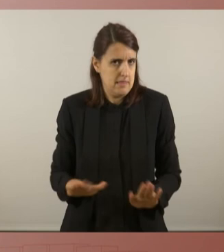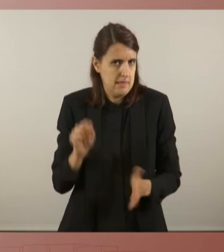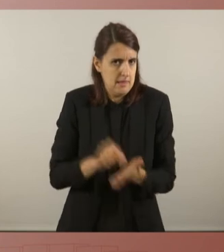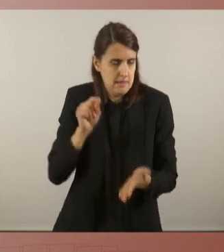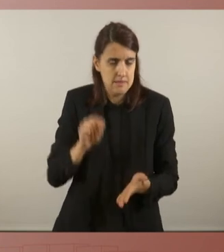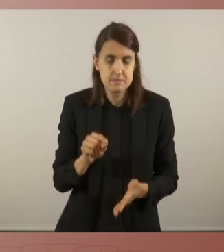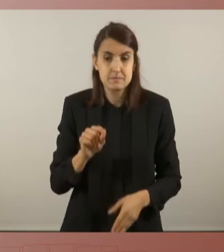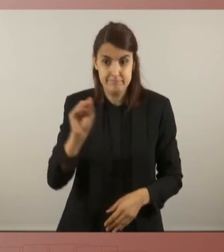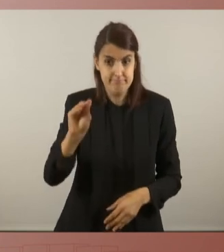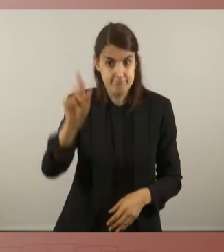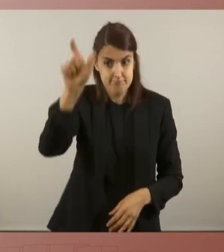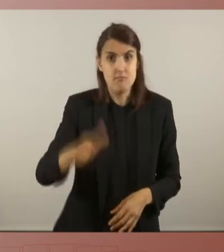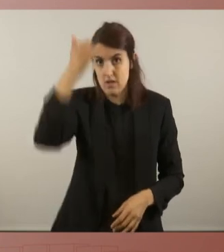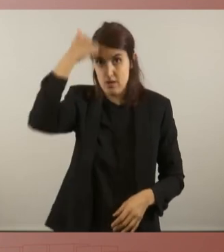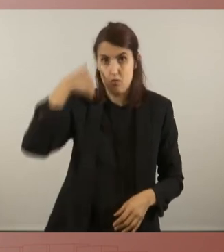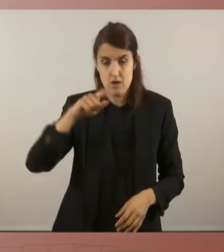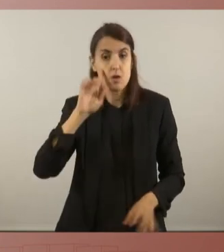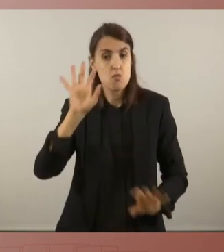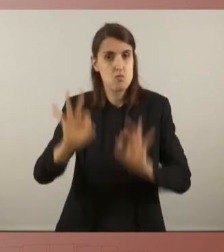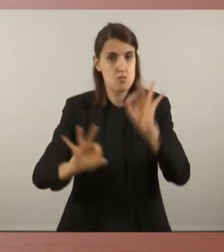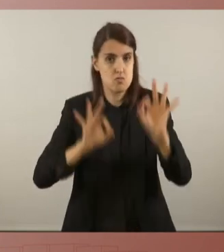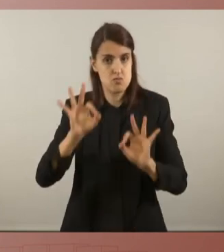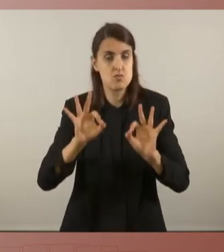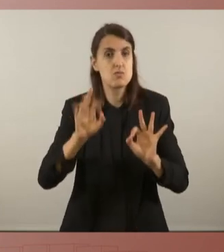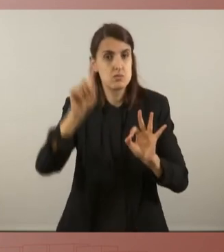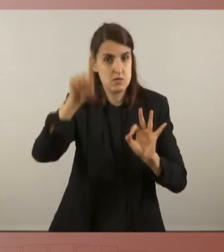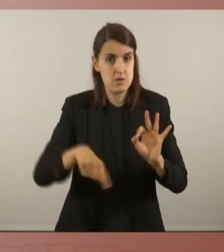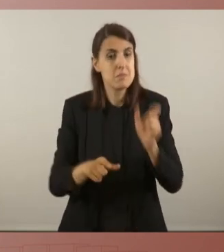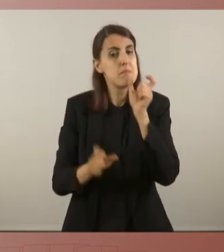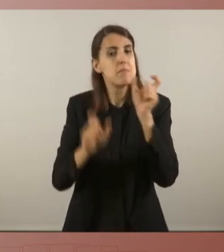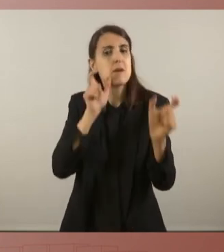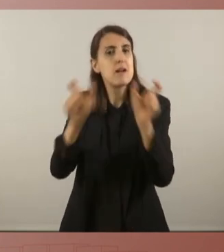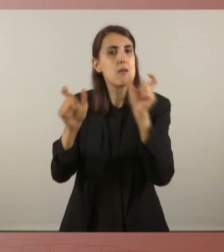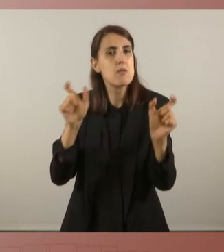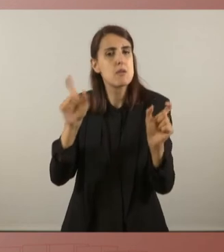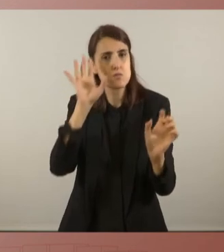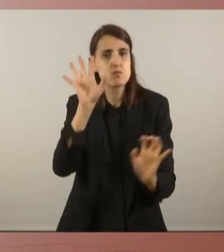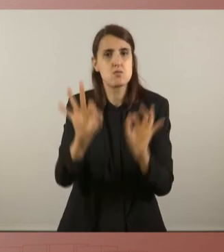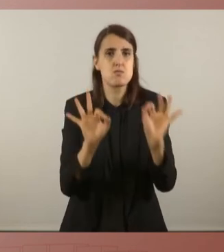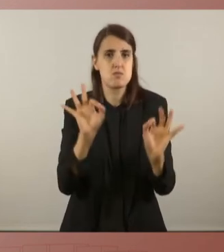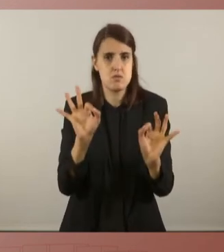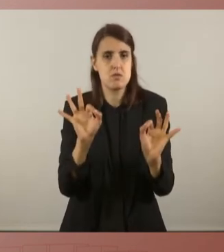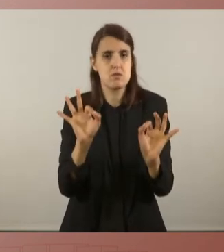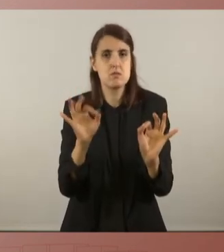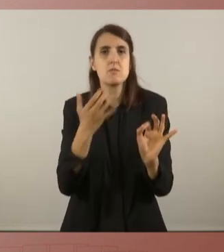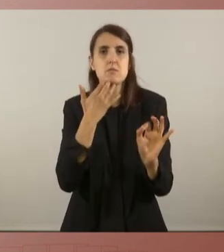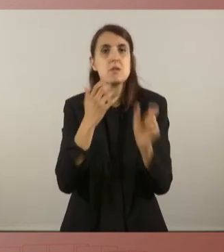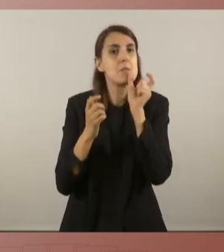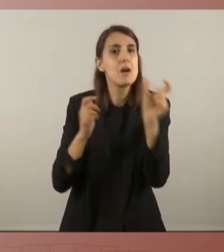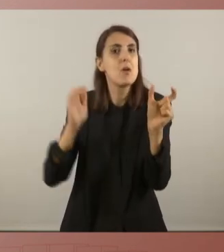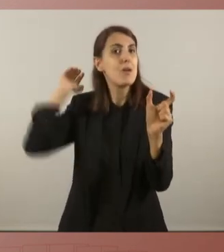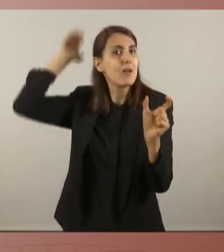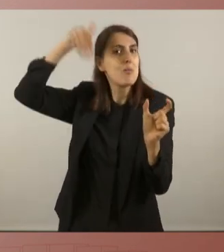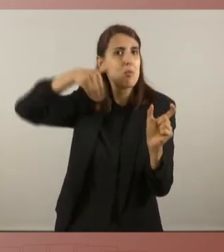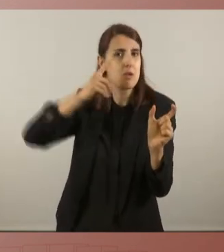Vagi amb compte, anem amb compte tots i totes amb l'ús dels mots. Anem amb compte quan utilitzem la paraula república.